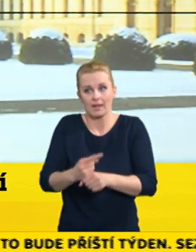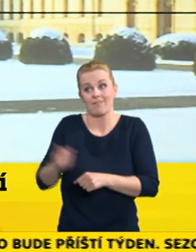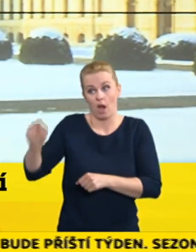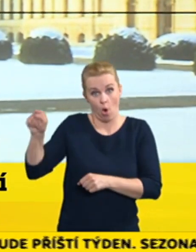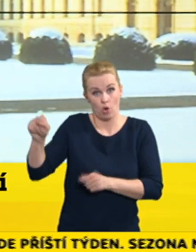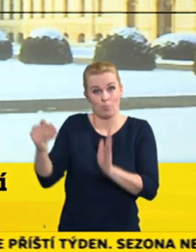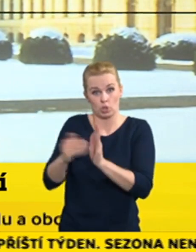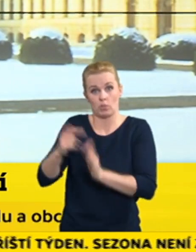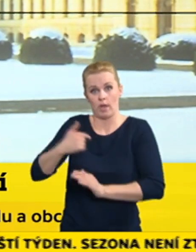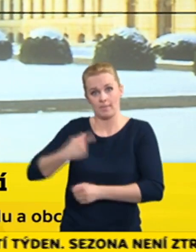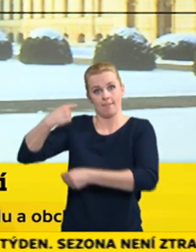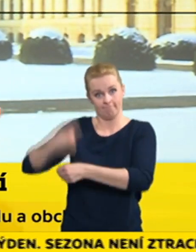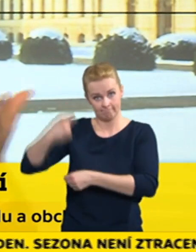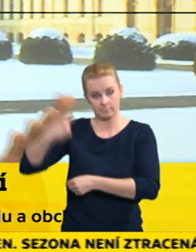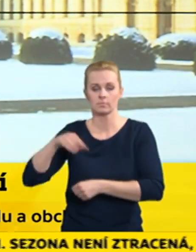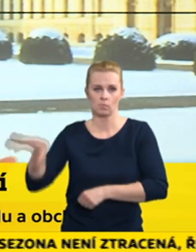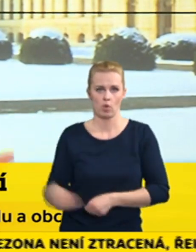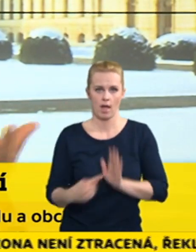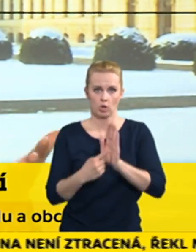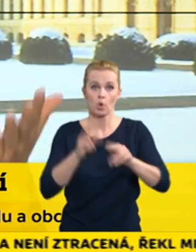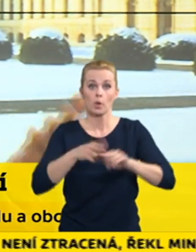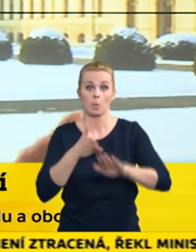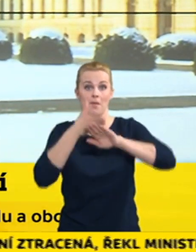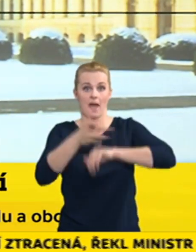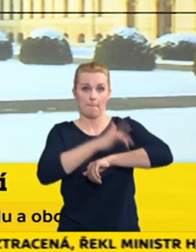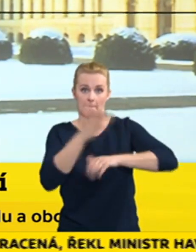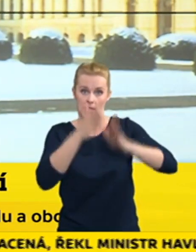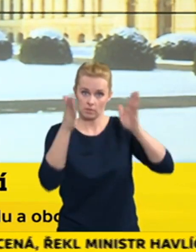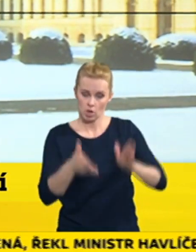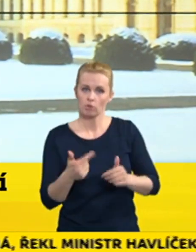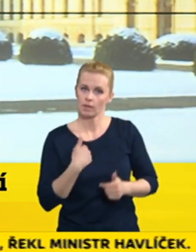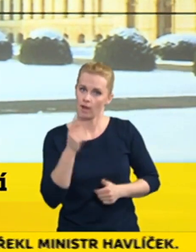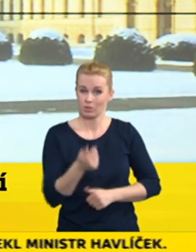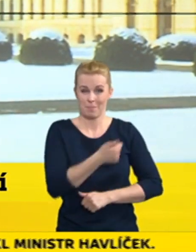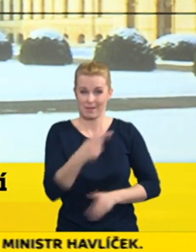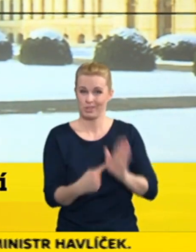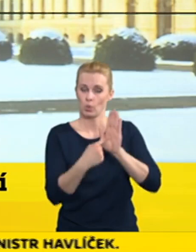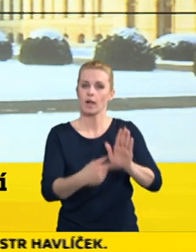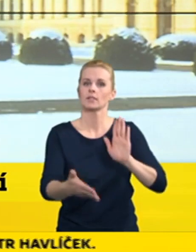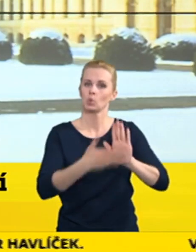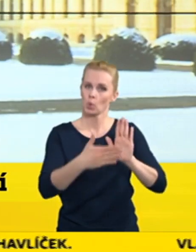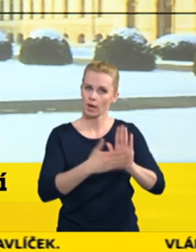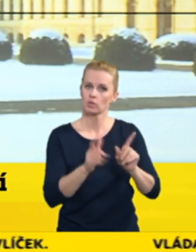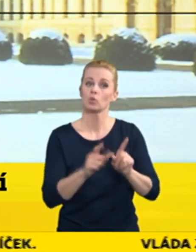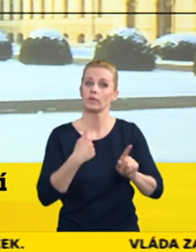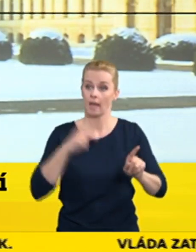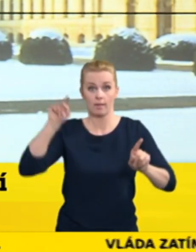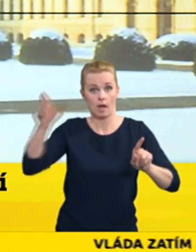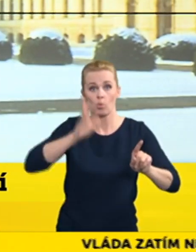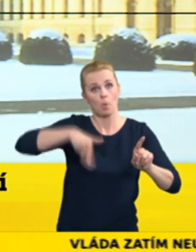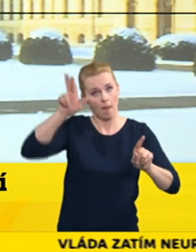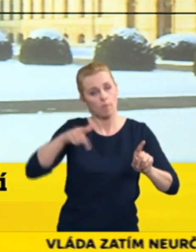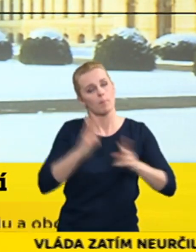do toho penzionu, prokážete se tím, že v té dané místě nebo v té lokalitě budete dělat tu či ono podnikatelskou činnost